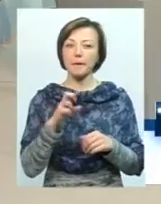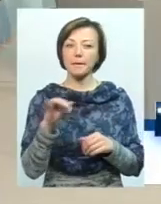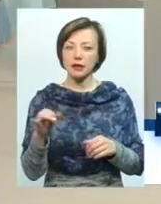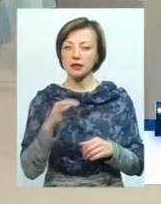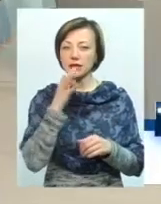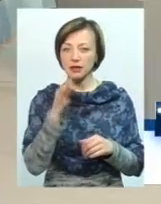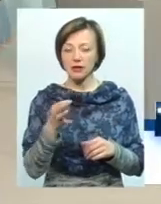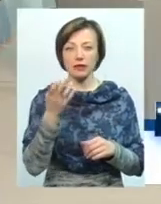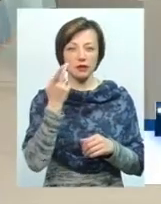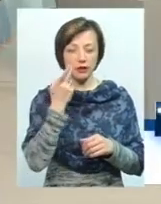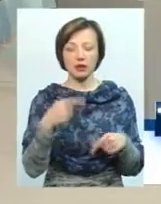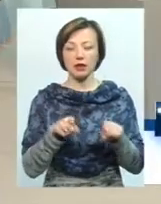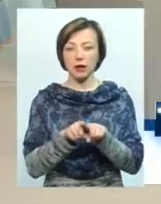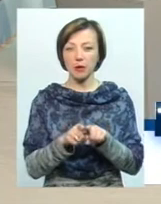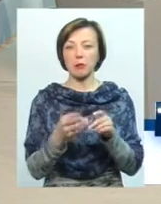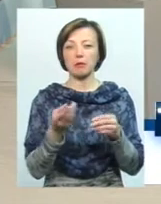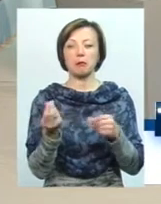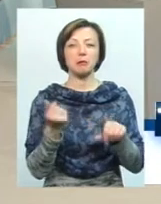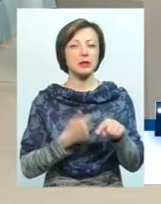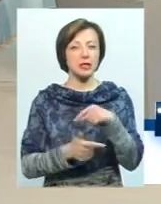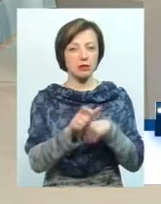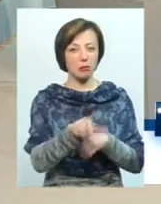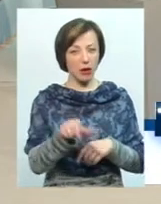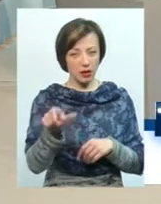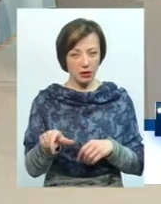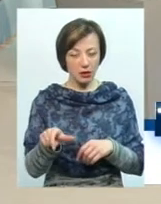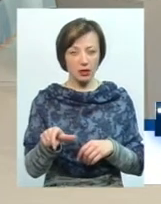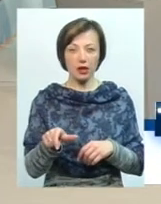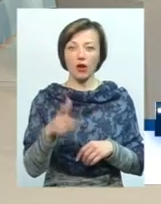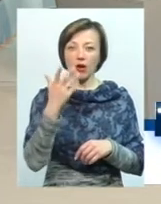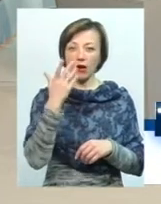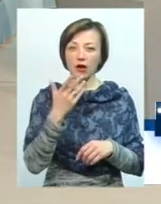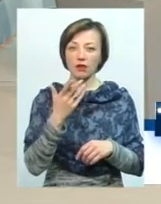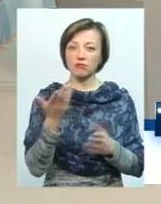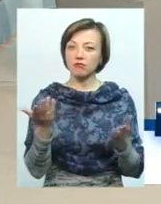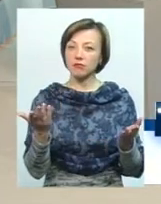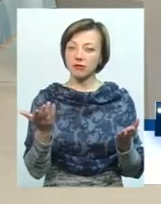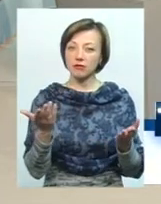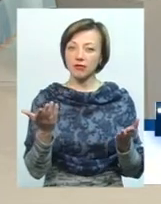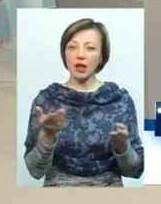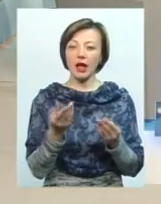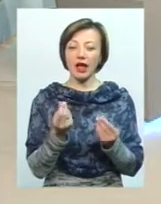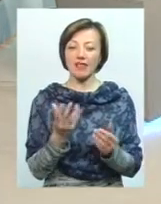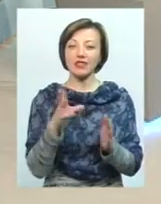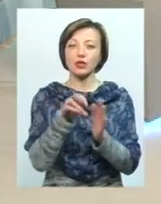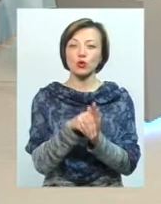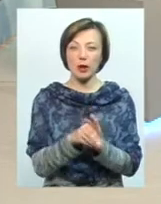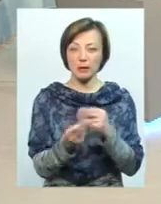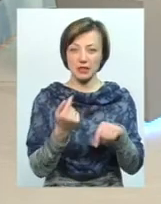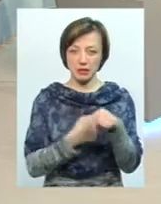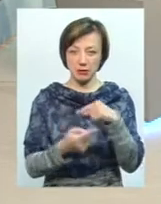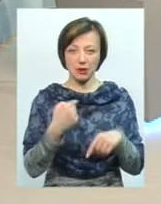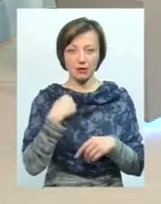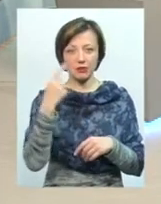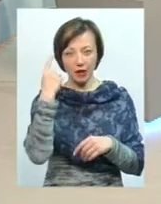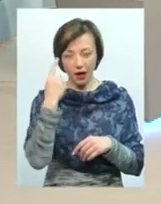бізнесмени, коли вони заможні люди, це зазвичай бізнесмени. І рідко, коли бізнесмен не витрачає кошти, зазвичай в них інвестує. Ось такого погляду я би